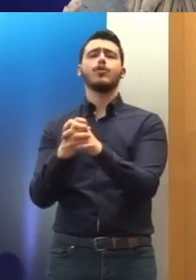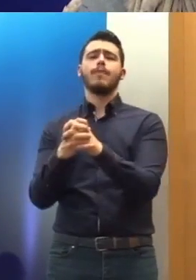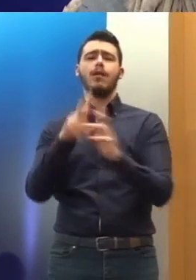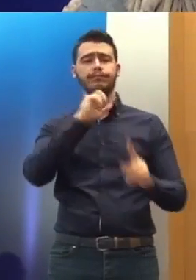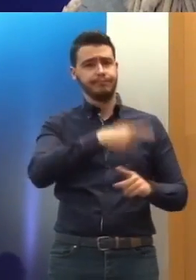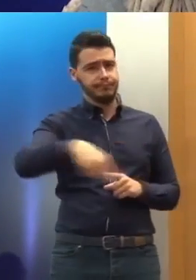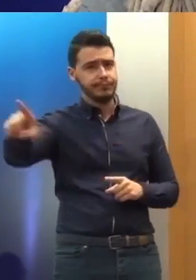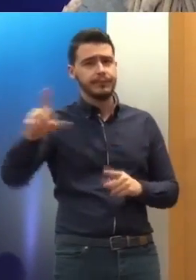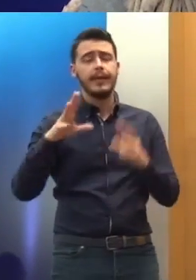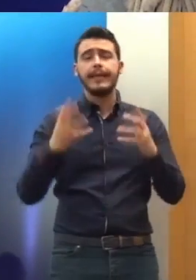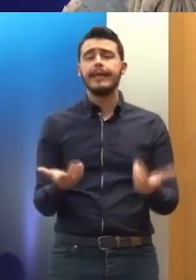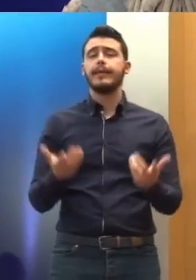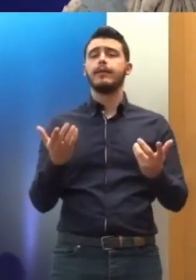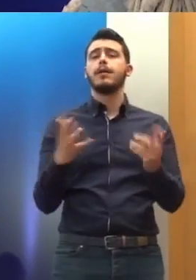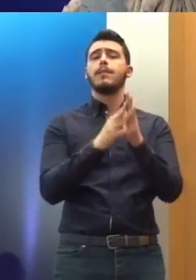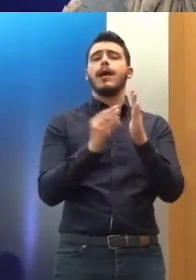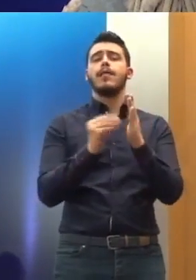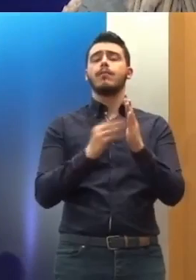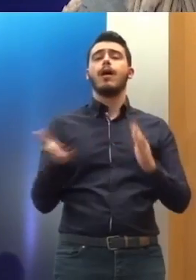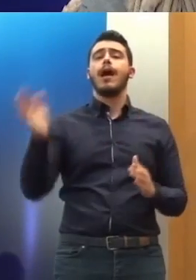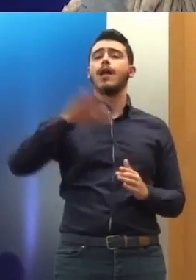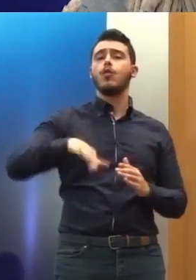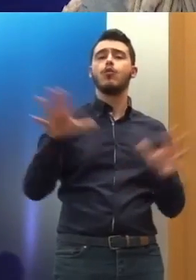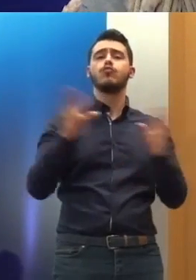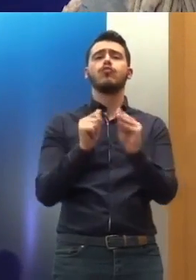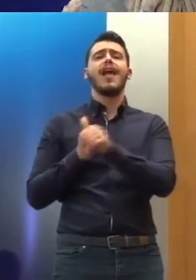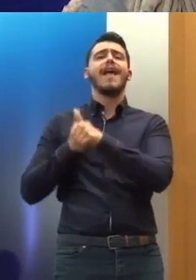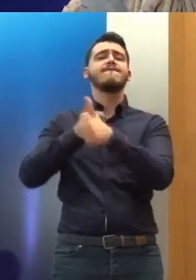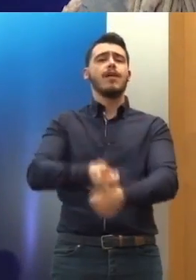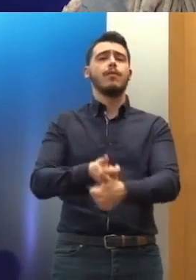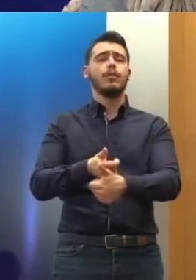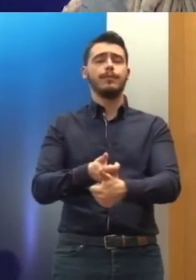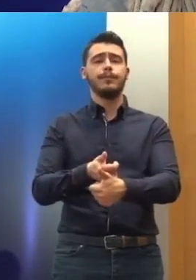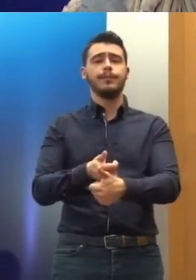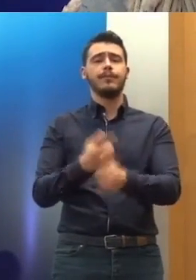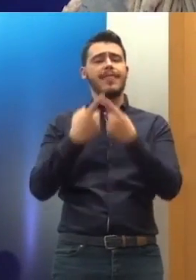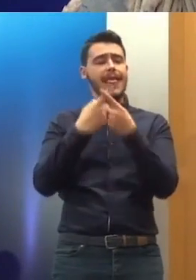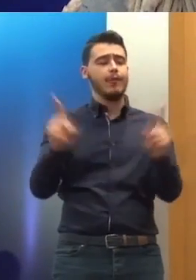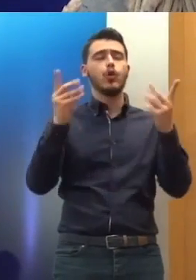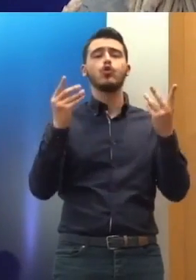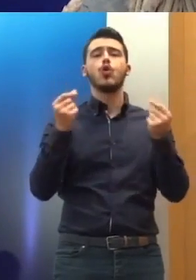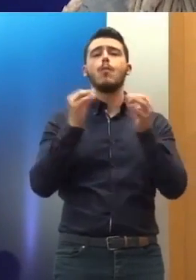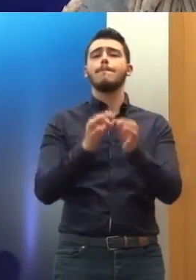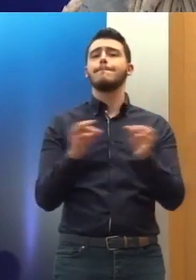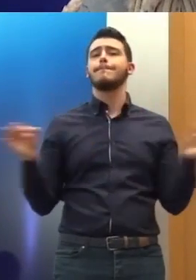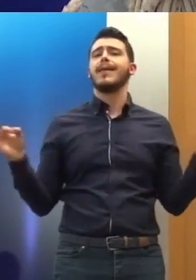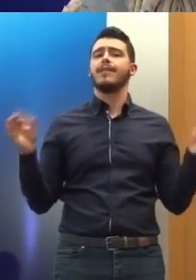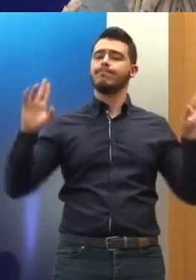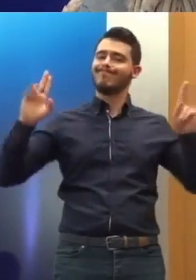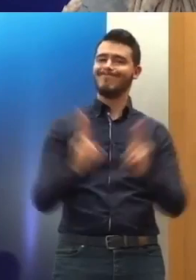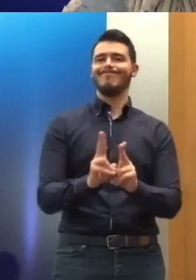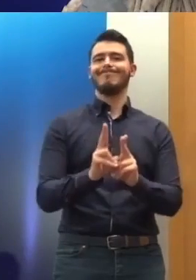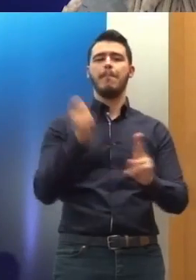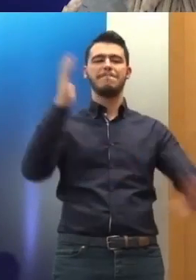των ημερών ποινής Την εφαρμογή εναλλακτικών μέτρων έκτησης ποινής